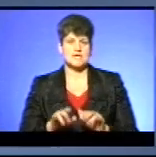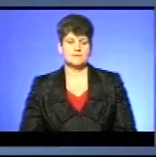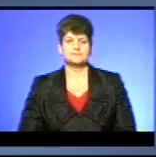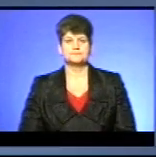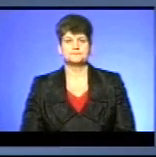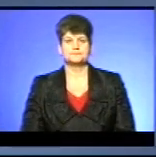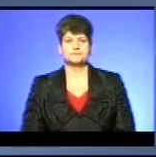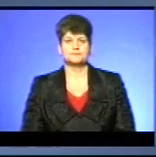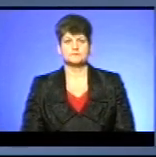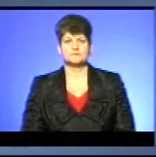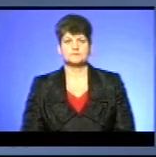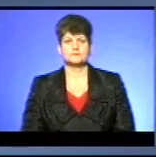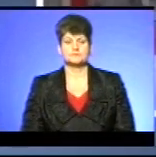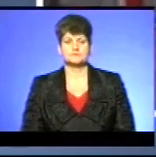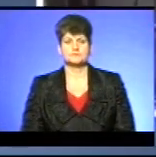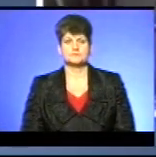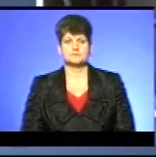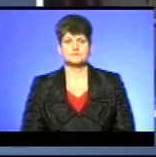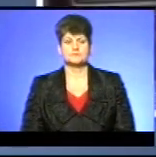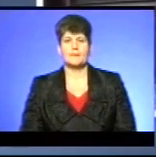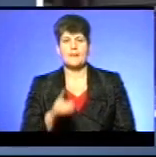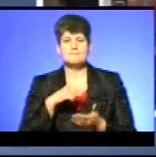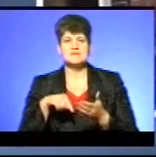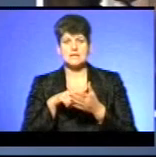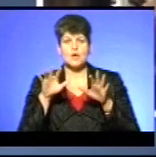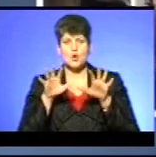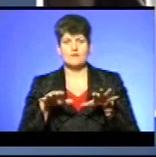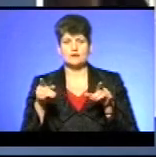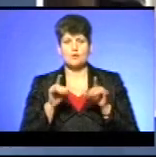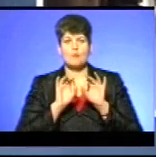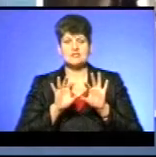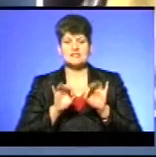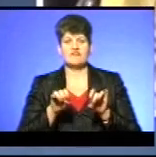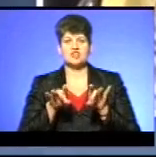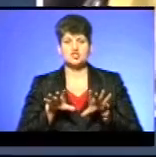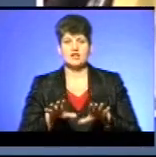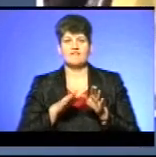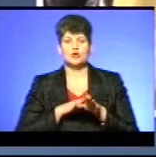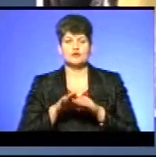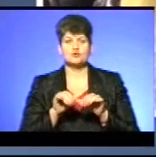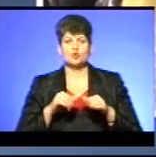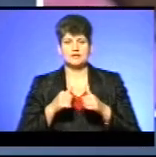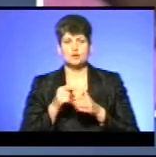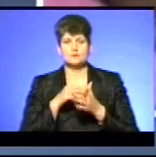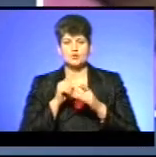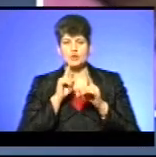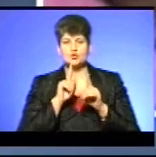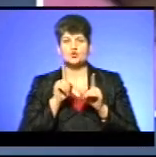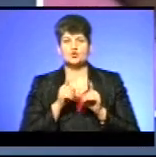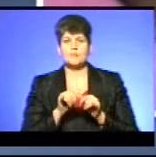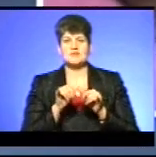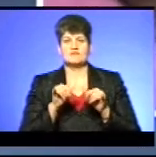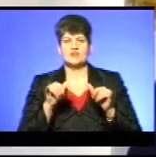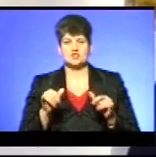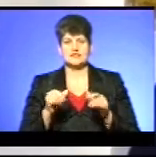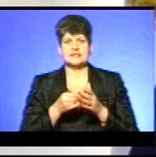Музика Міський голова Тернополя пояснив рішення виконавчого комітету міськради щодо підвищення тарифів